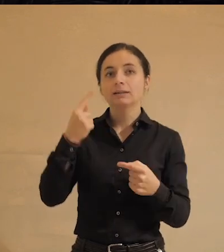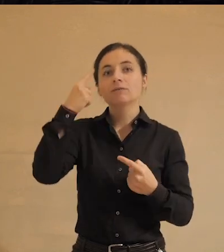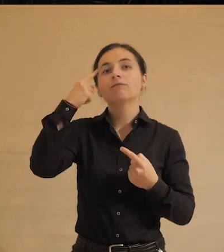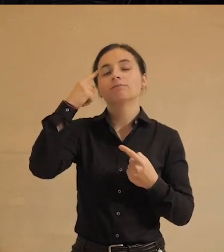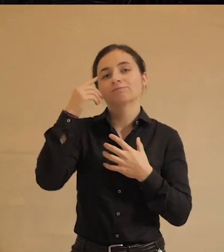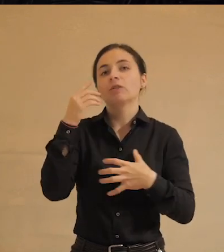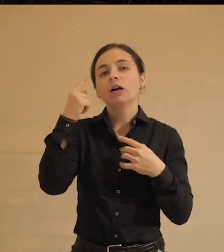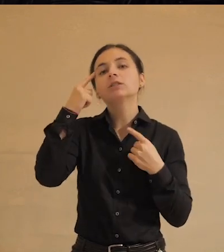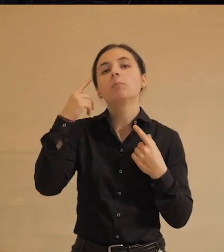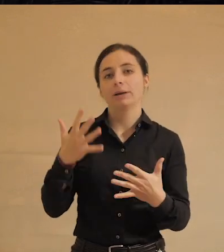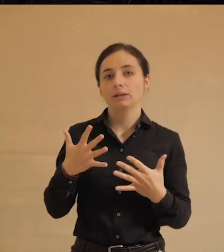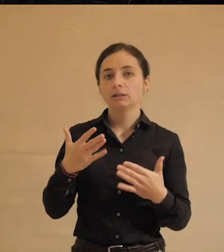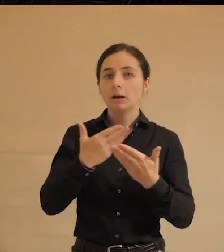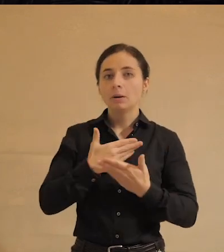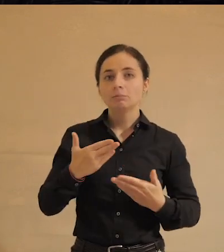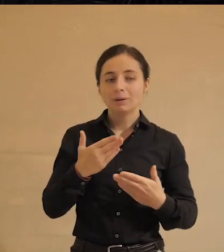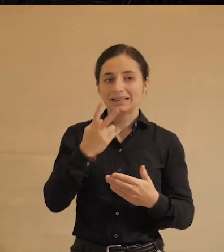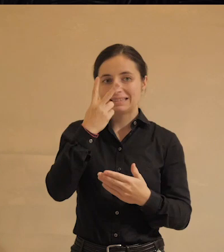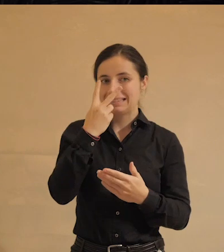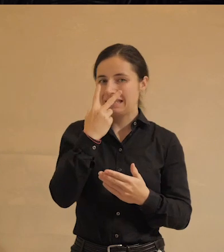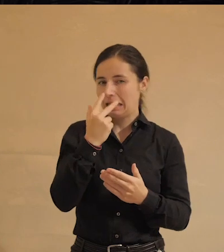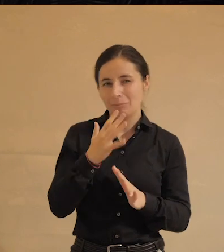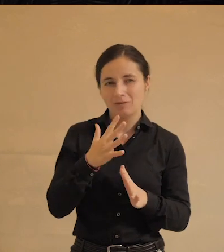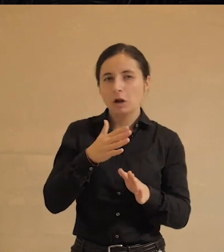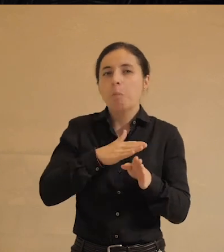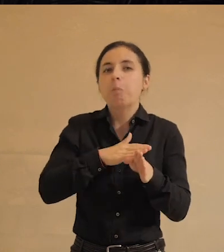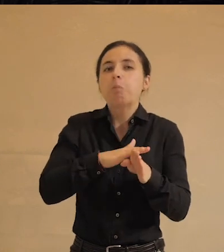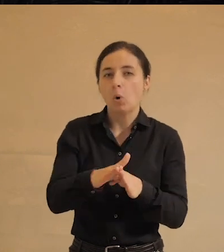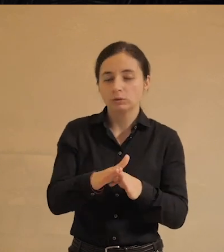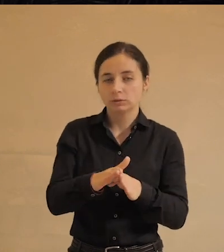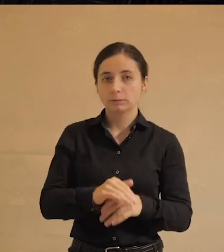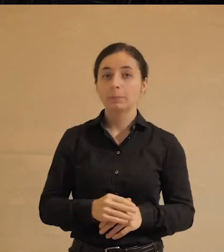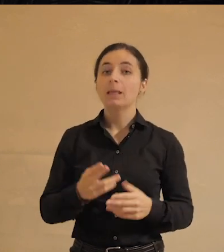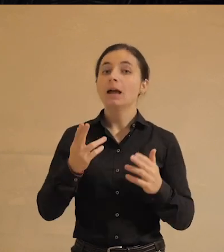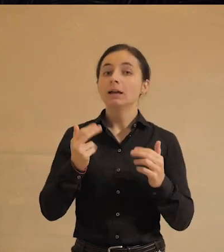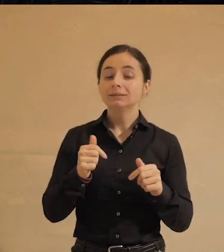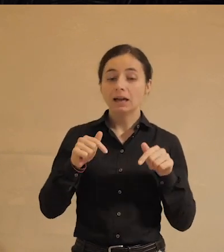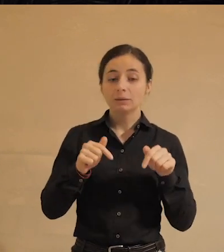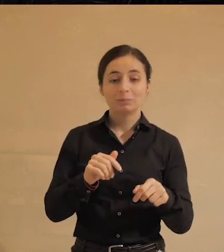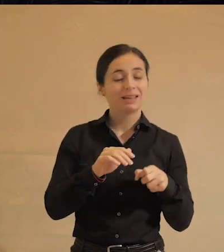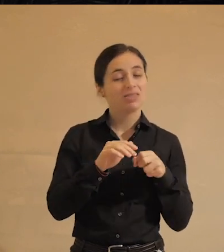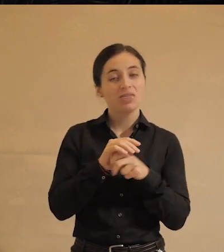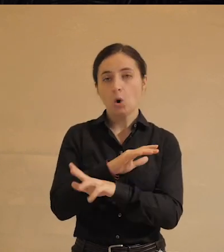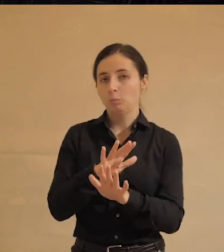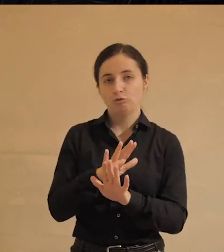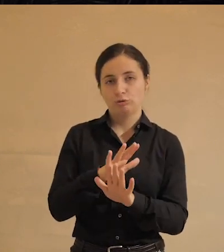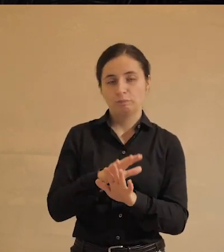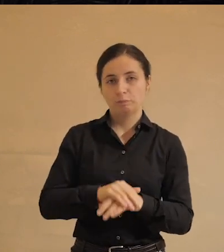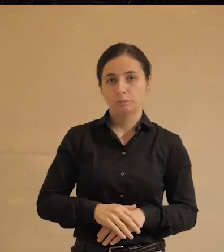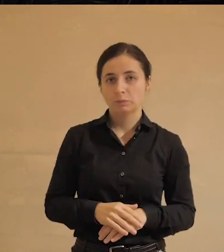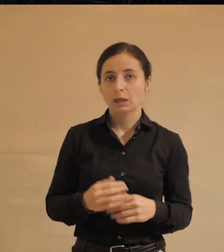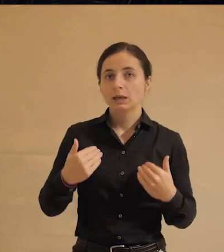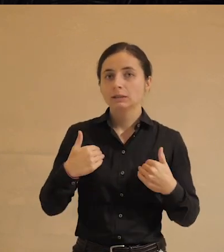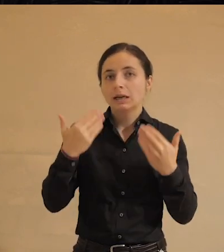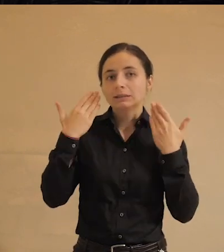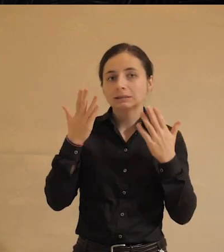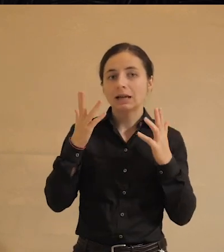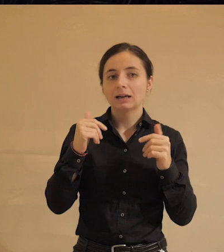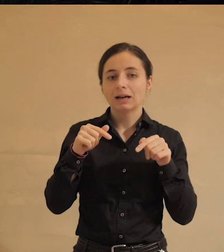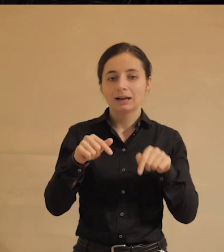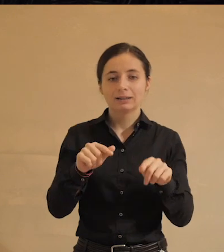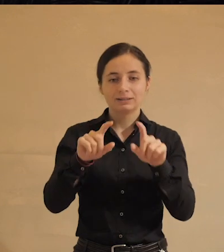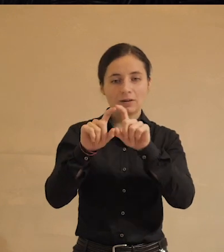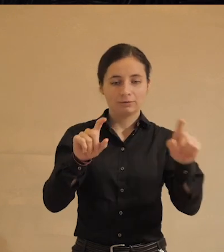осознать. Да, мы не очень к этому привыкнем, первое, и да, мы никуда от этого не убежим. Я не знаю, насколько эти два